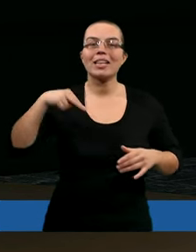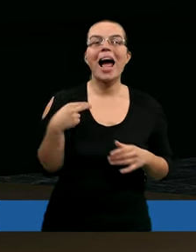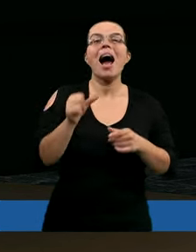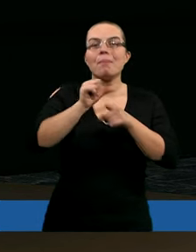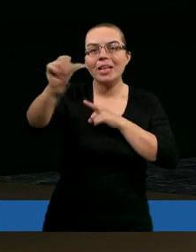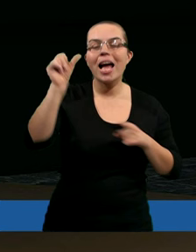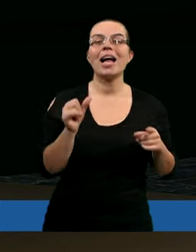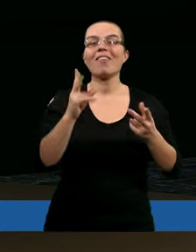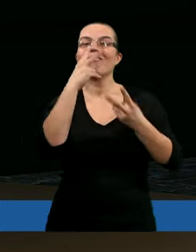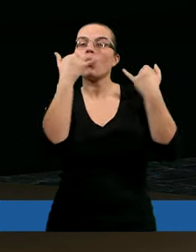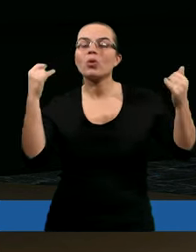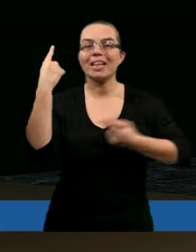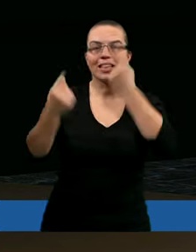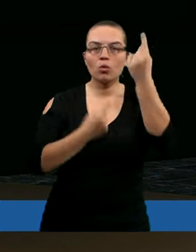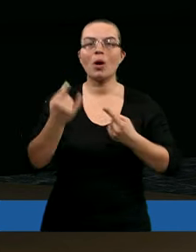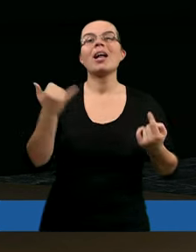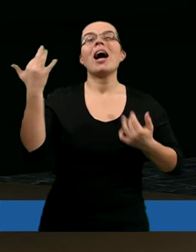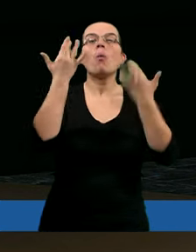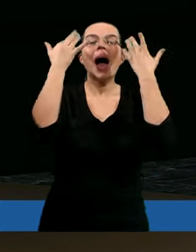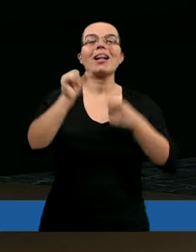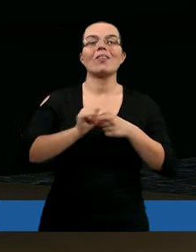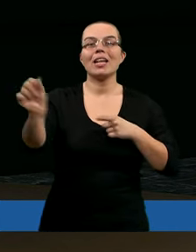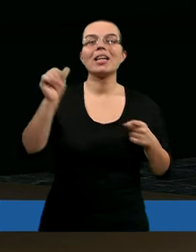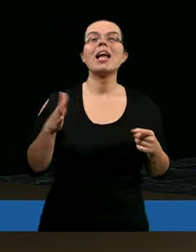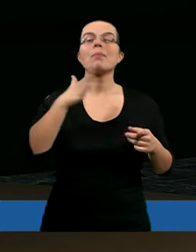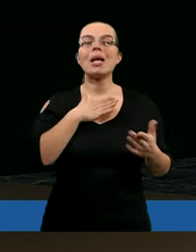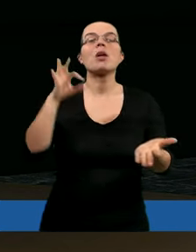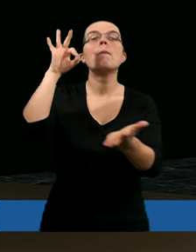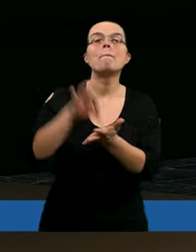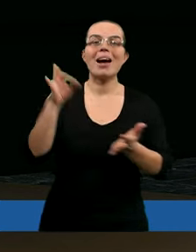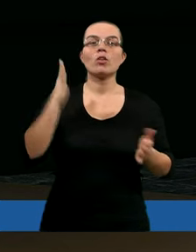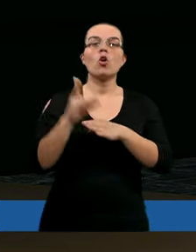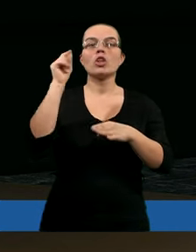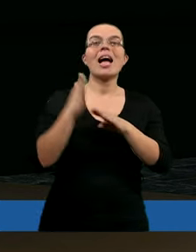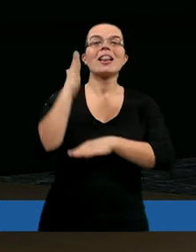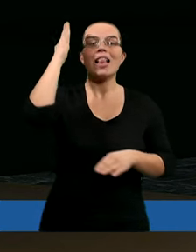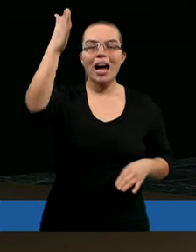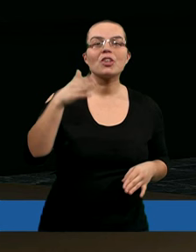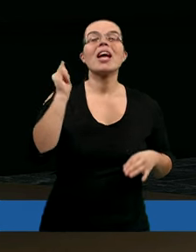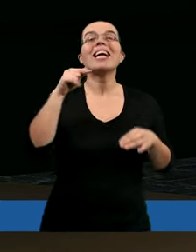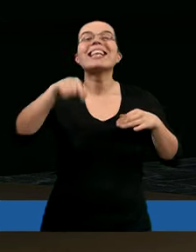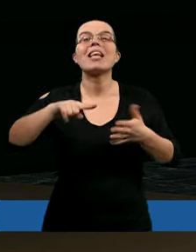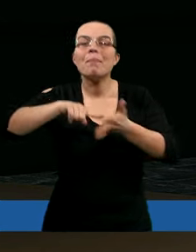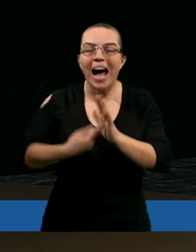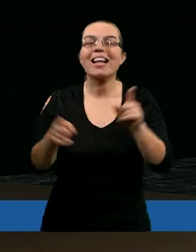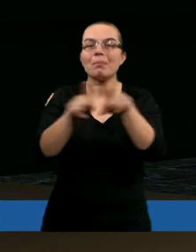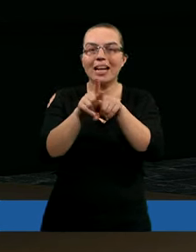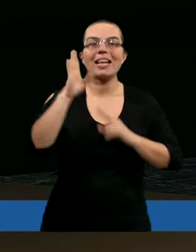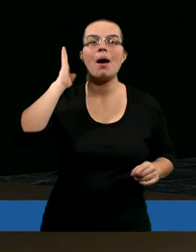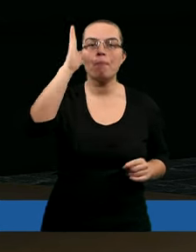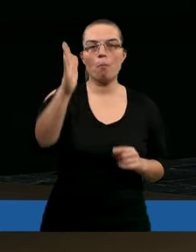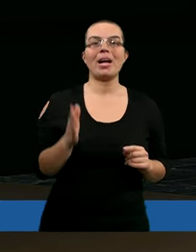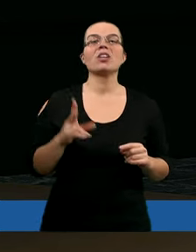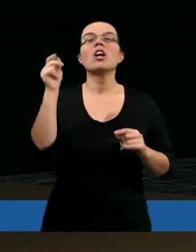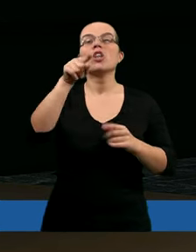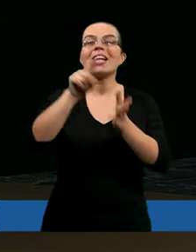rytował w różnych sytuacji, łatwiej jest mieć pewność czy nadzieję, że tak będzie i tym razem. Natomiast jeśli nie